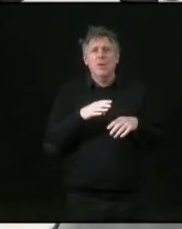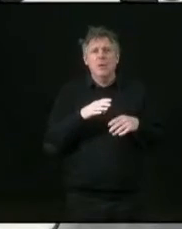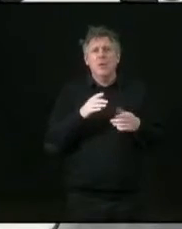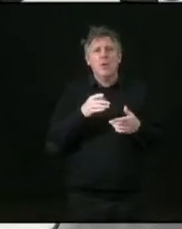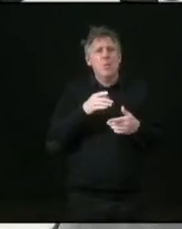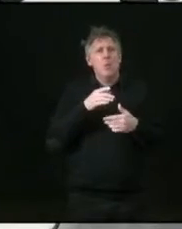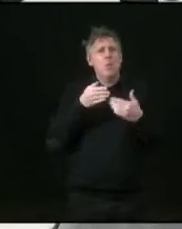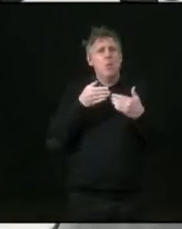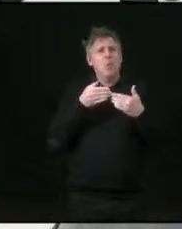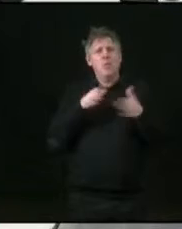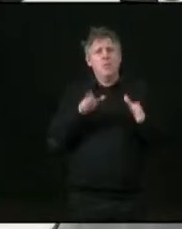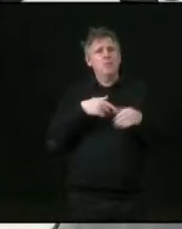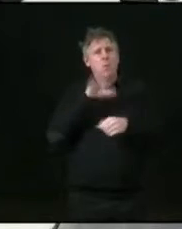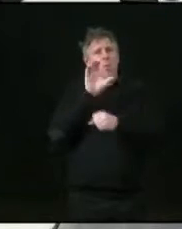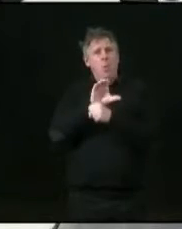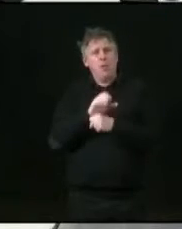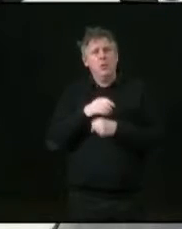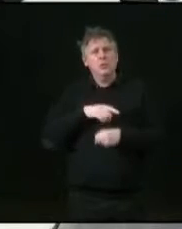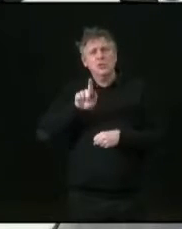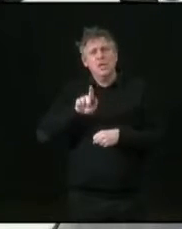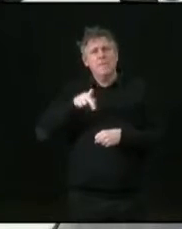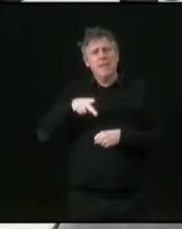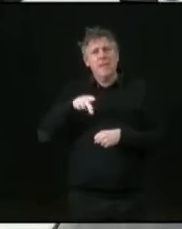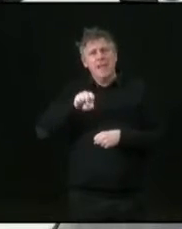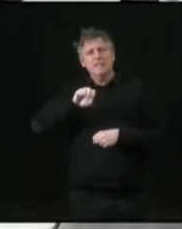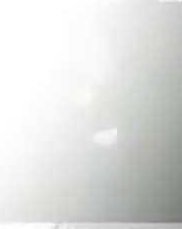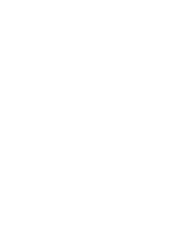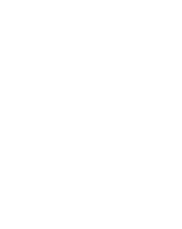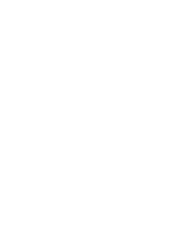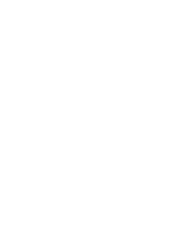vote et qui fait des délibérations à ce sujet.